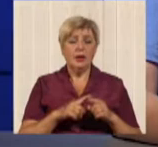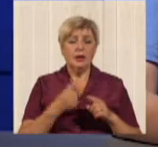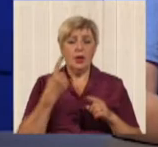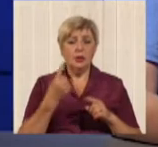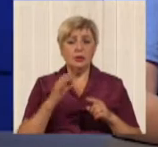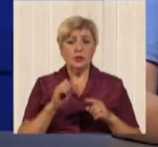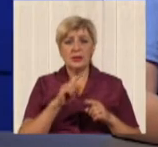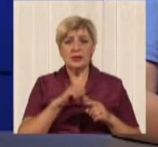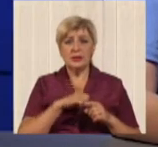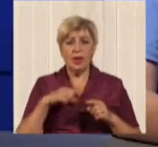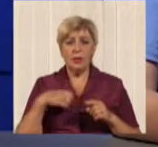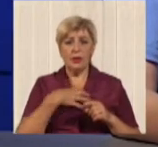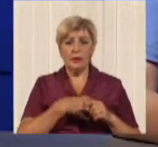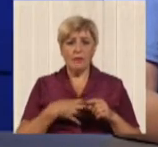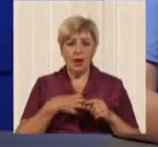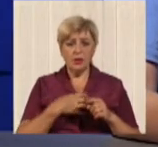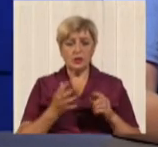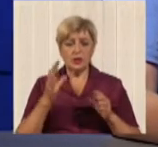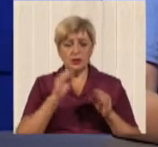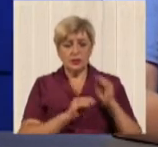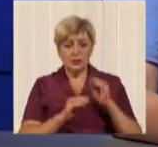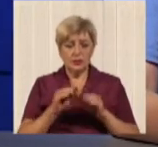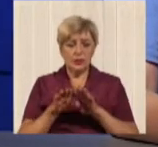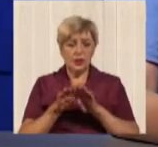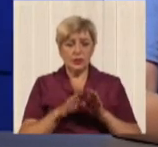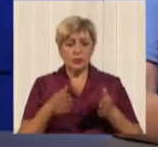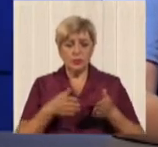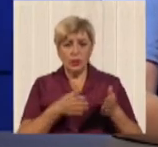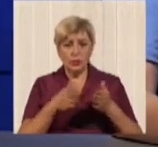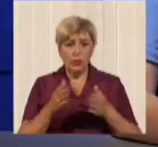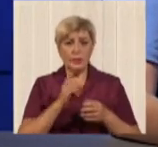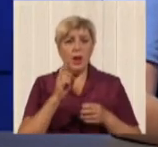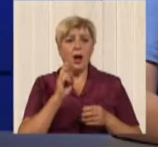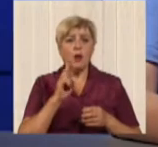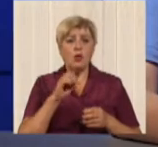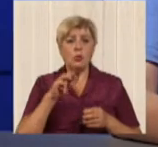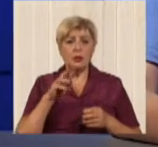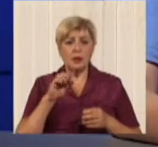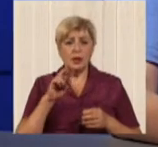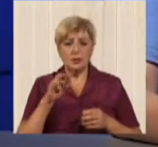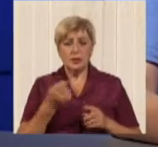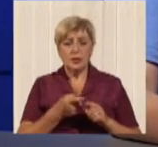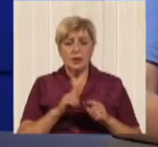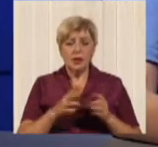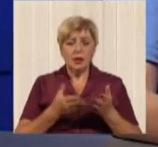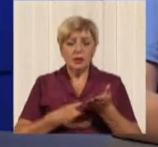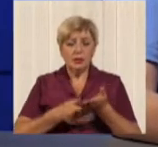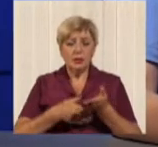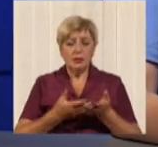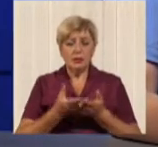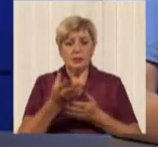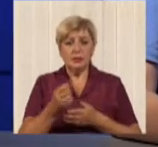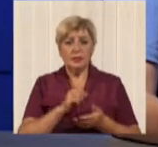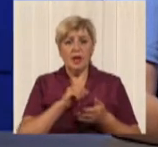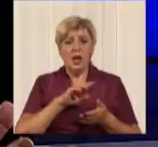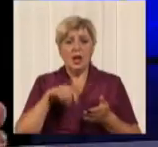инфраструктурных составляющих города, наряду с дорогами и коммуникациями. Это в любом случае датируется из городского бюджета, и мы, как